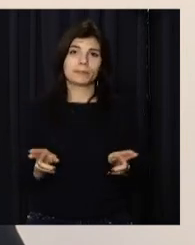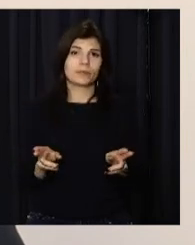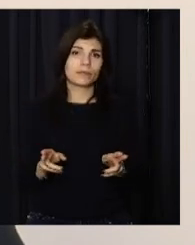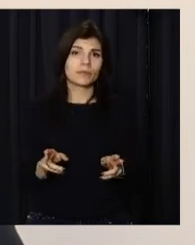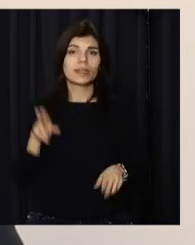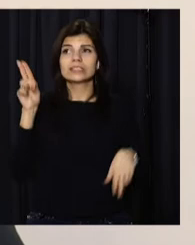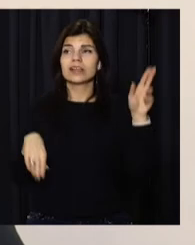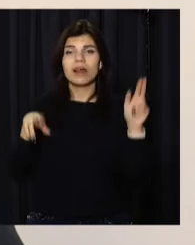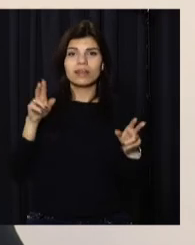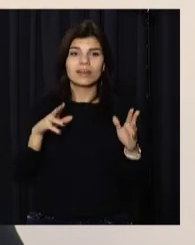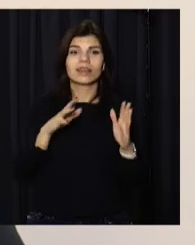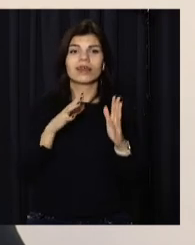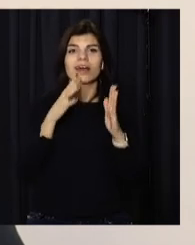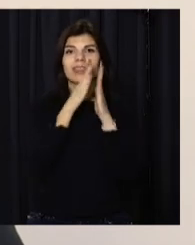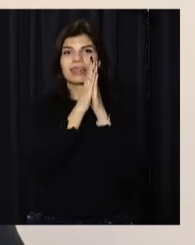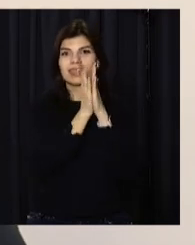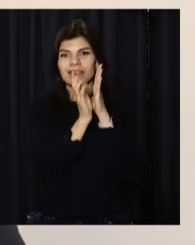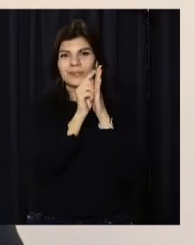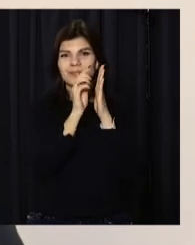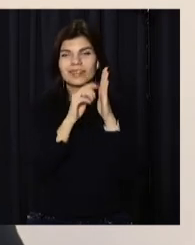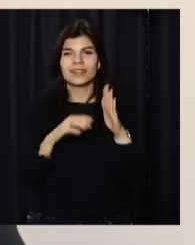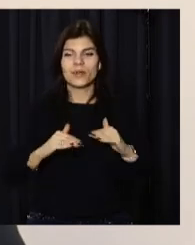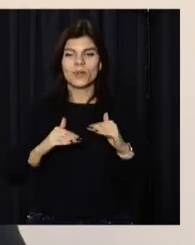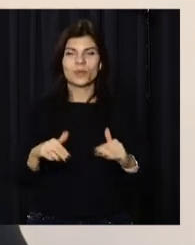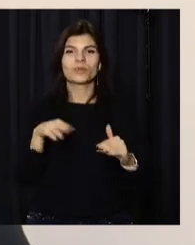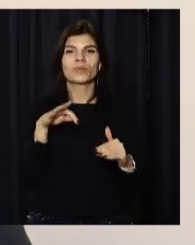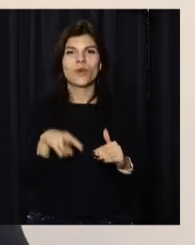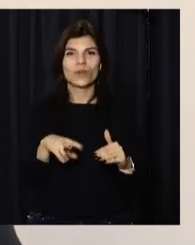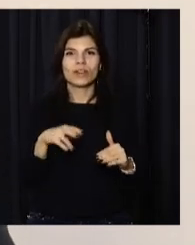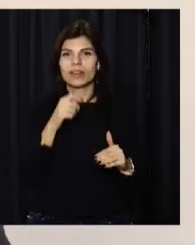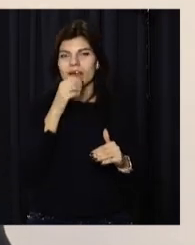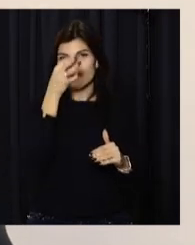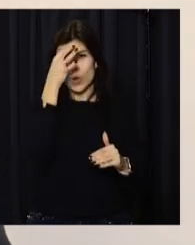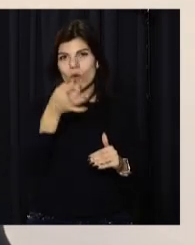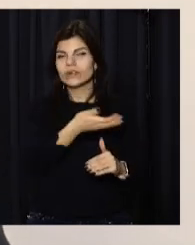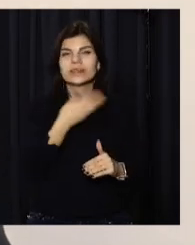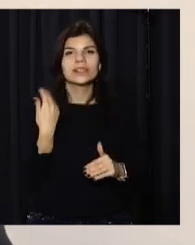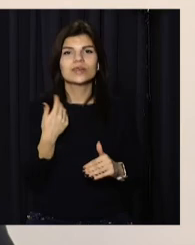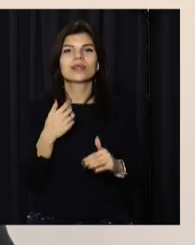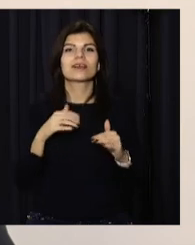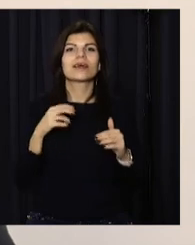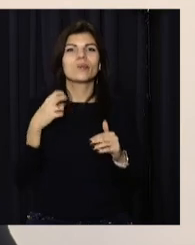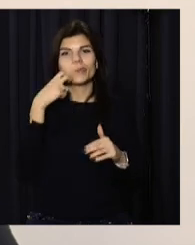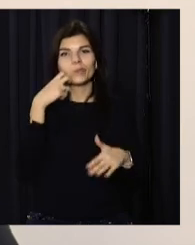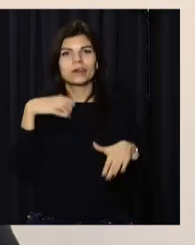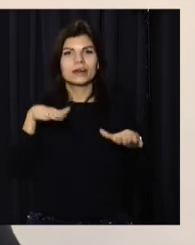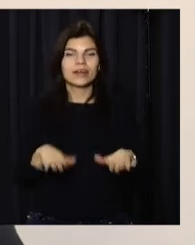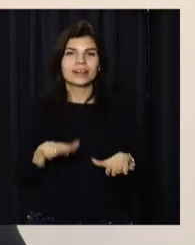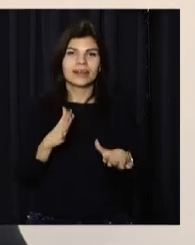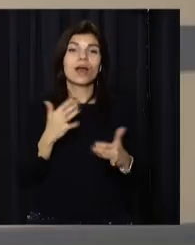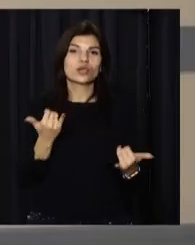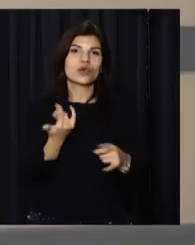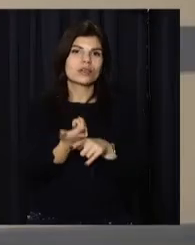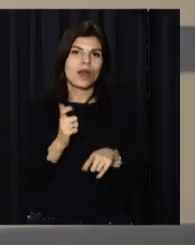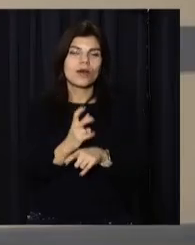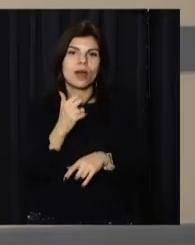крашені стіни облезли, поли не зовсім ровні, ліноліум старий. Зараз намного удобніше стало.